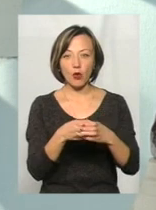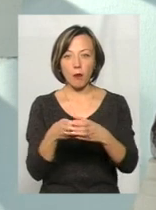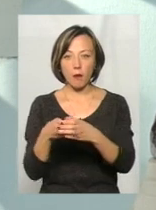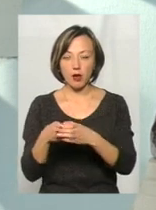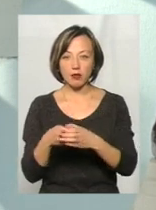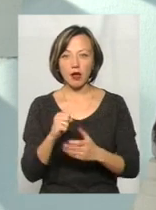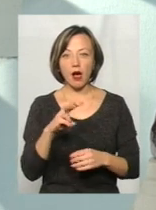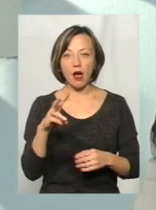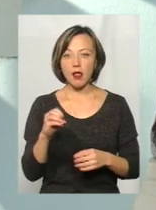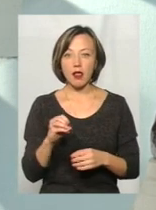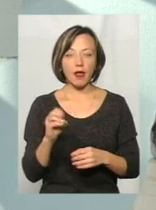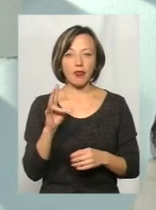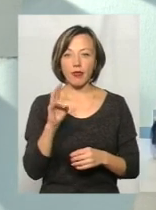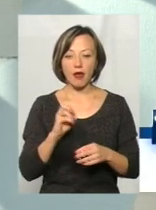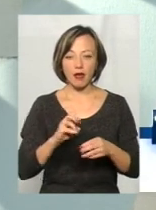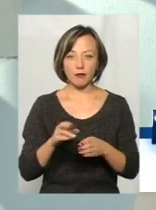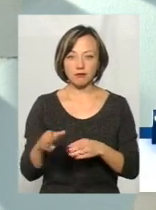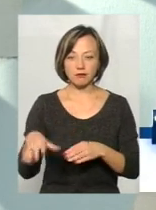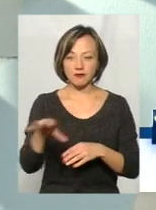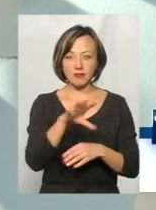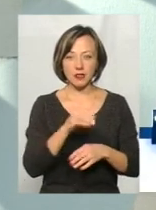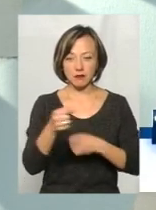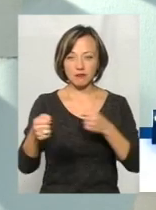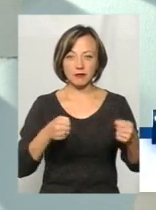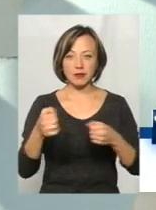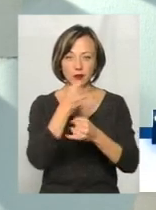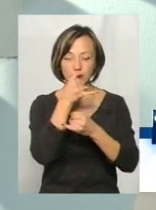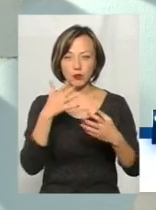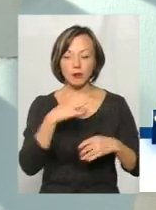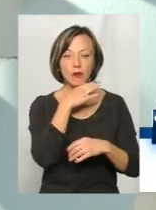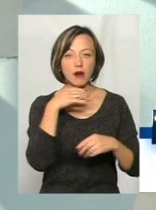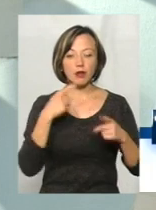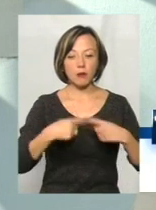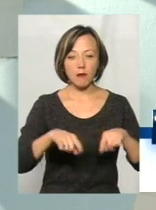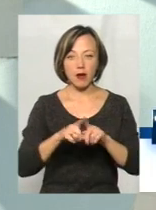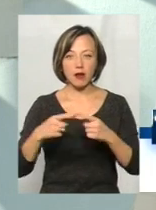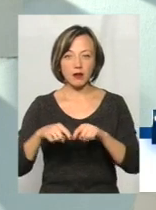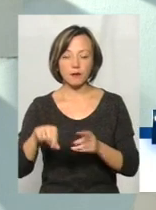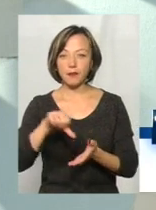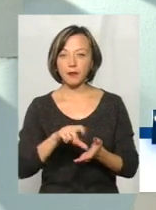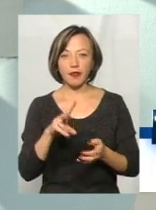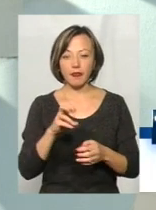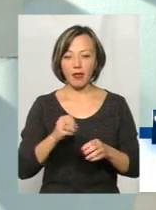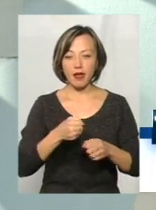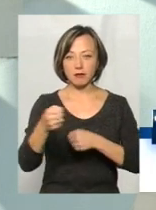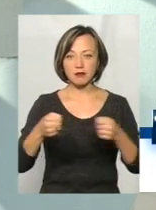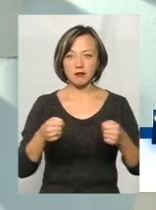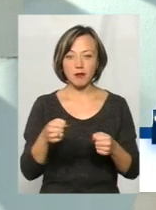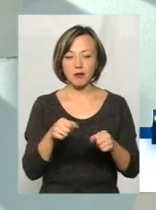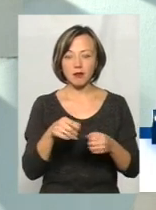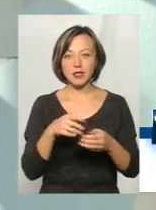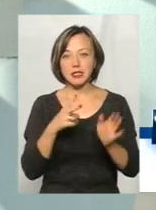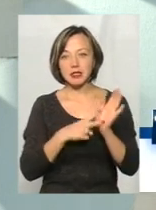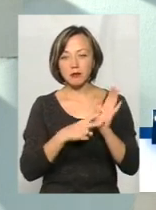Тобто, але вони не покривають всі. У нас дуже багато партій, які беруть участь у виборах, не покривають, там, навіть половину, там, чи